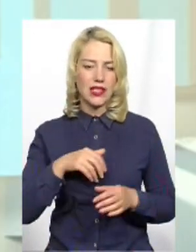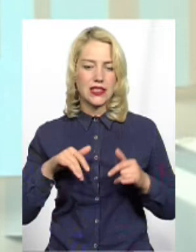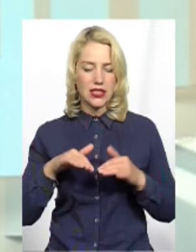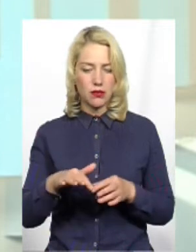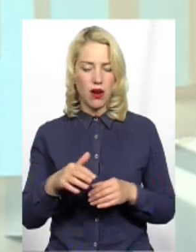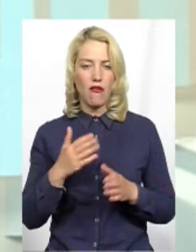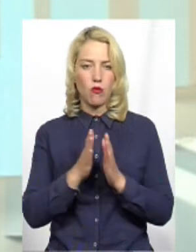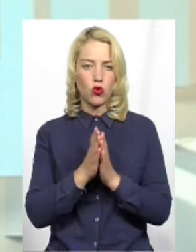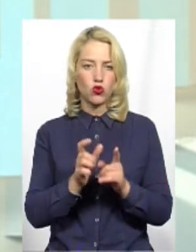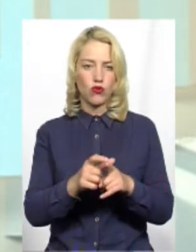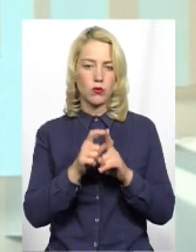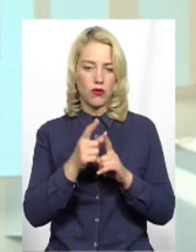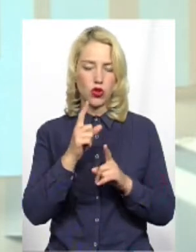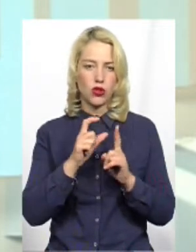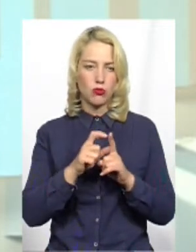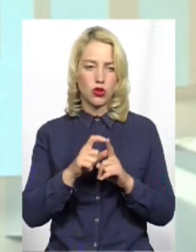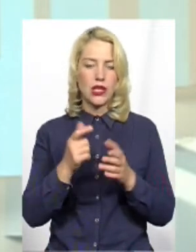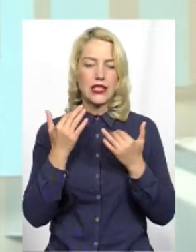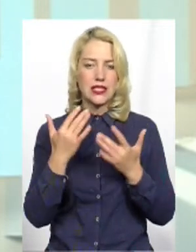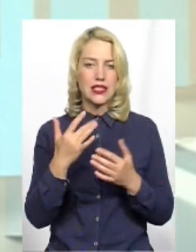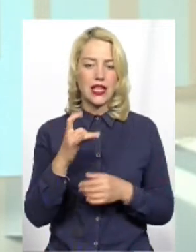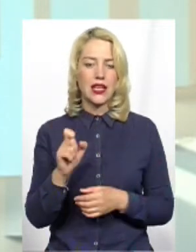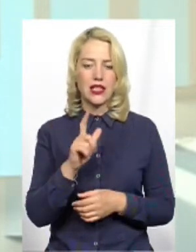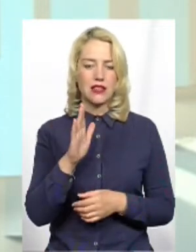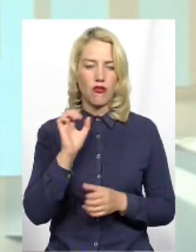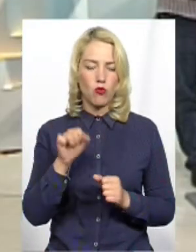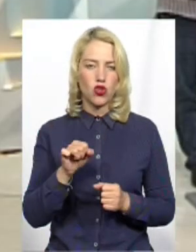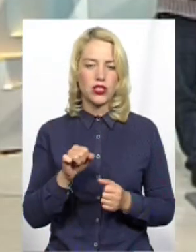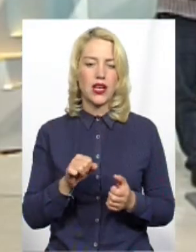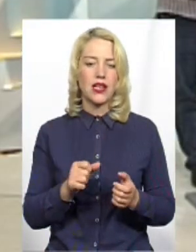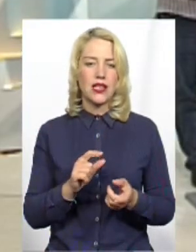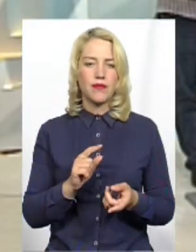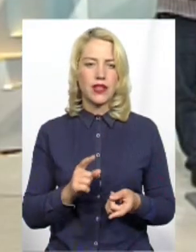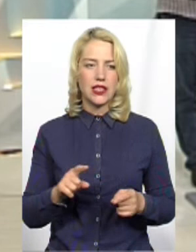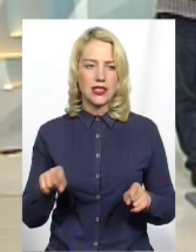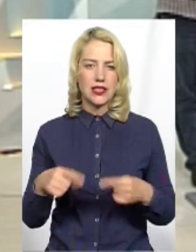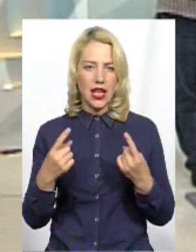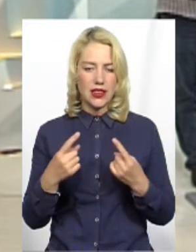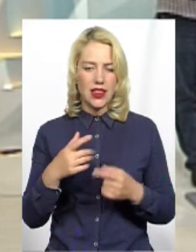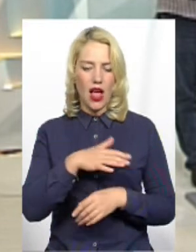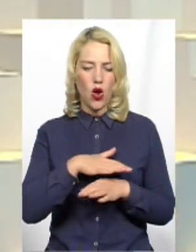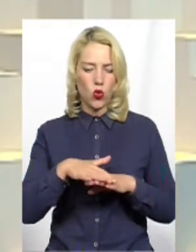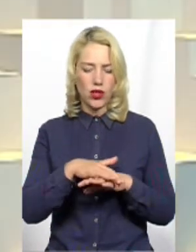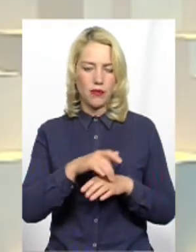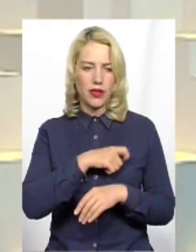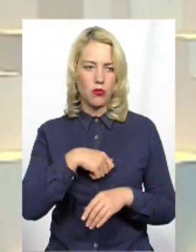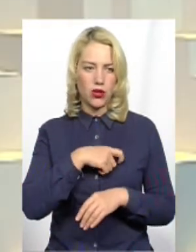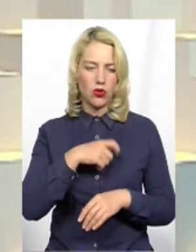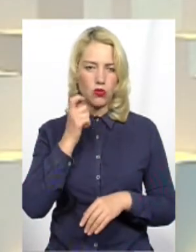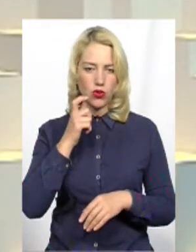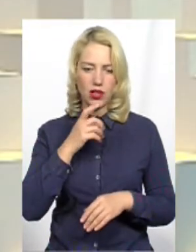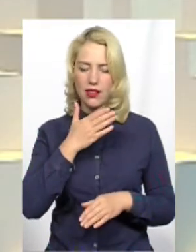або словосполученням Отож, перше, скільки разів можна стати народним депутатом в Україні? Не обмежено